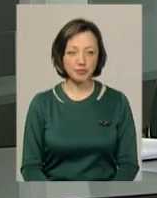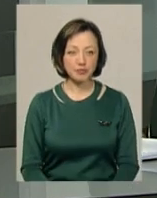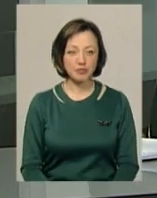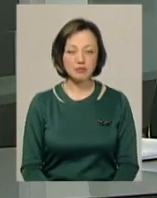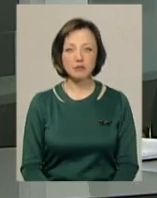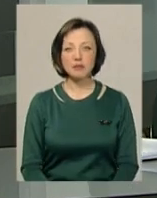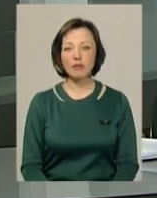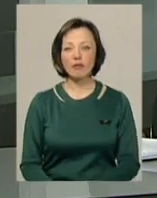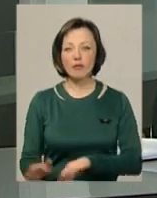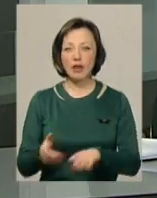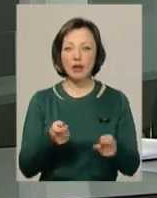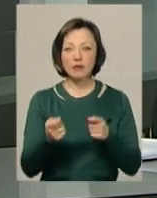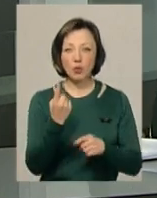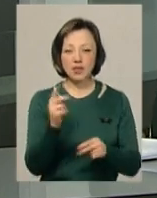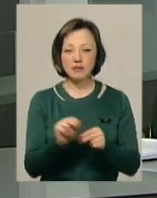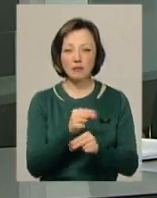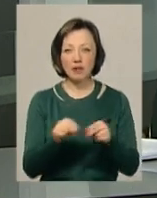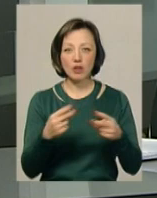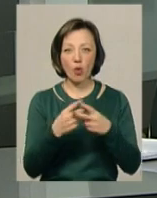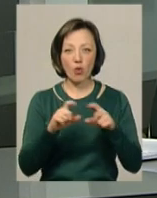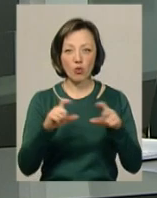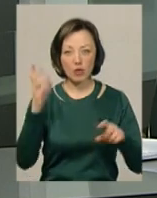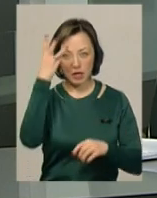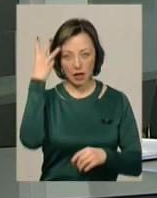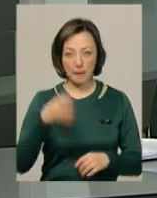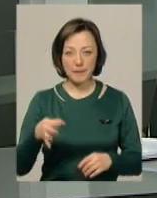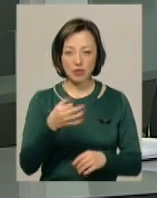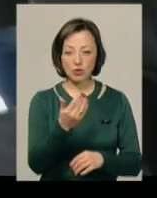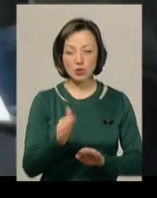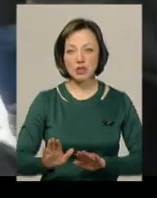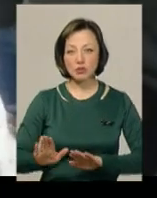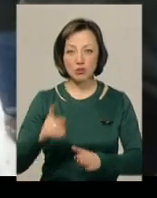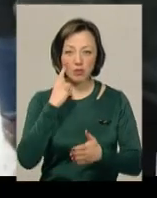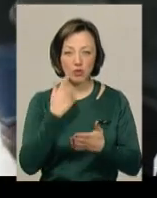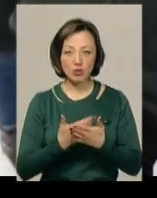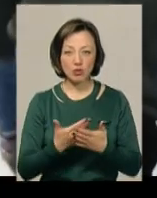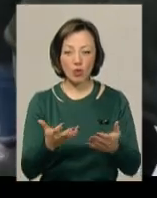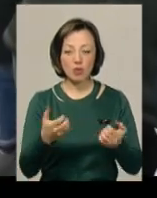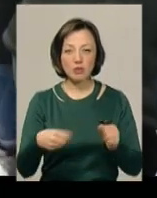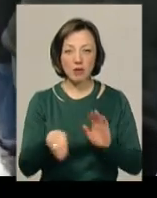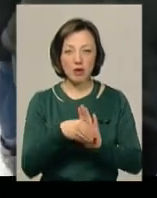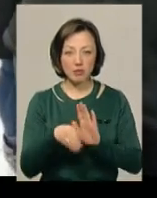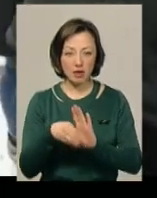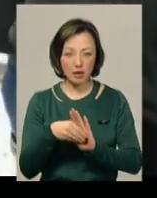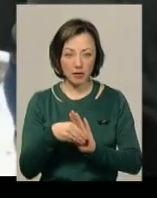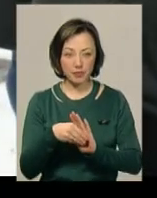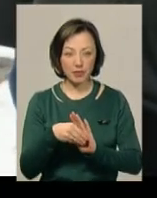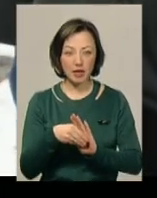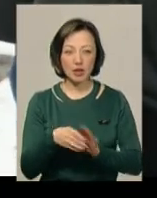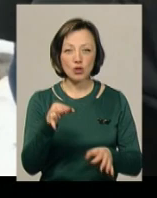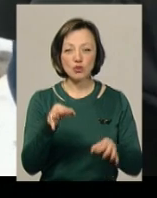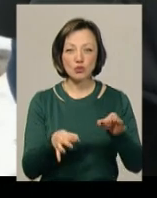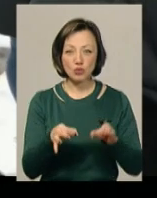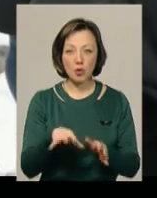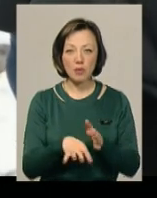Керівнику однієї виправних колоній, що на Хмельниччині, та його заступнику, яких підозрюють в отриманні неправомірної вигоди, суд